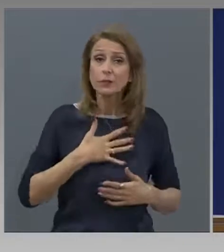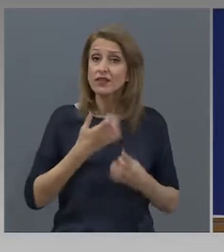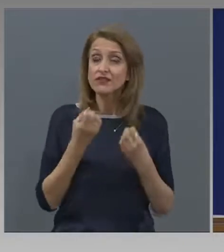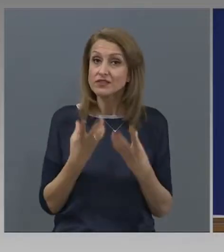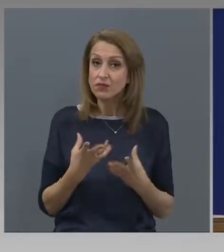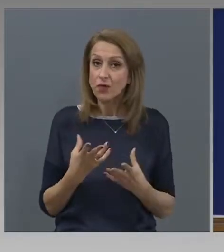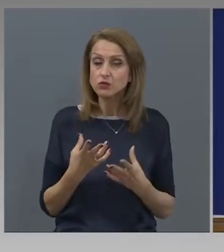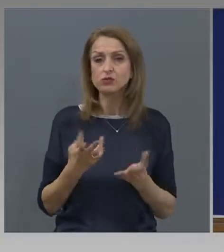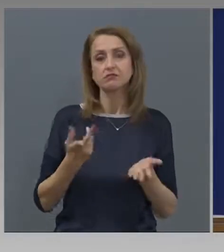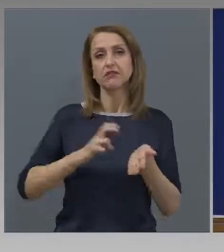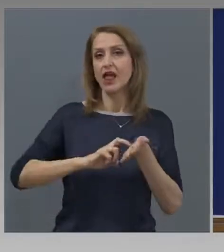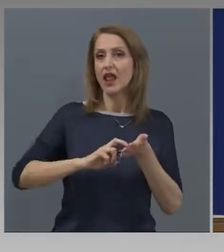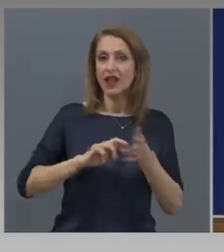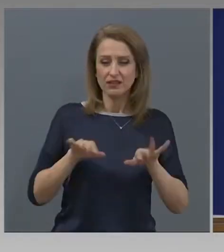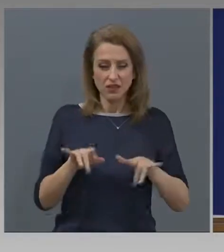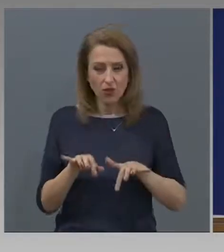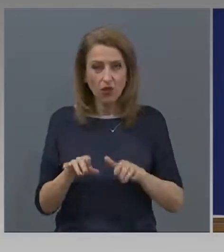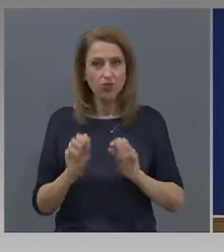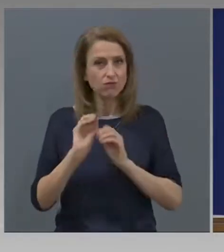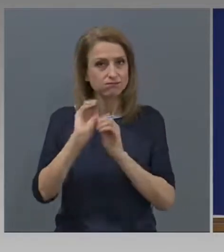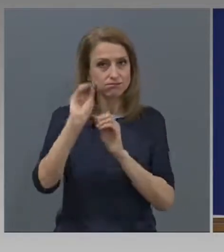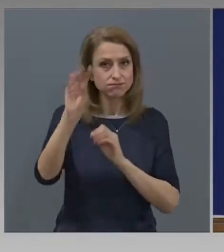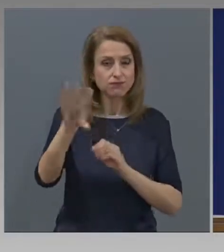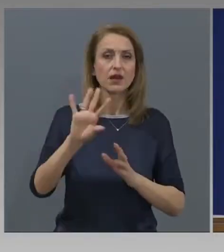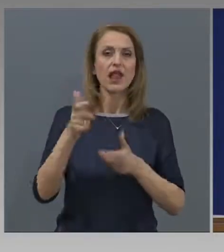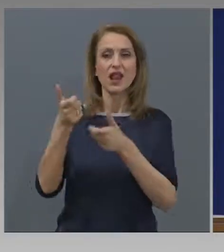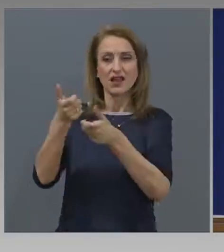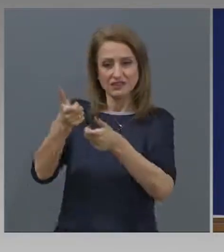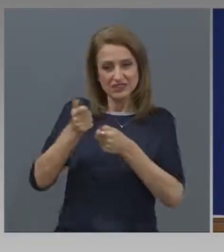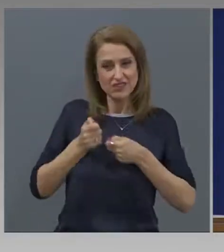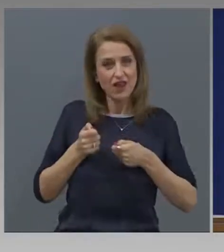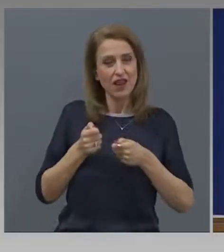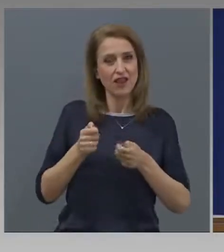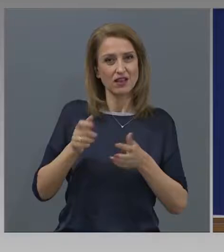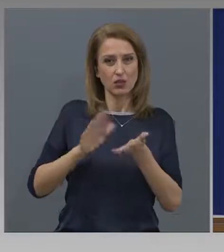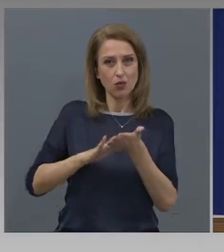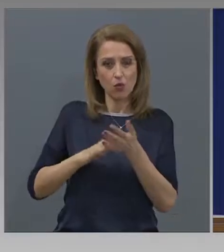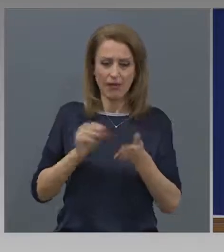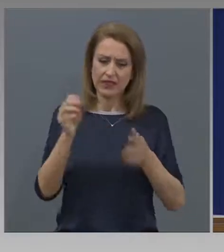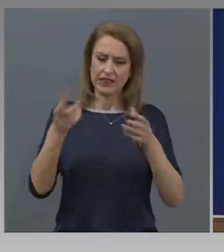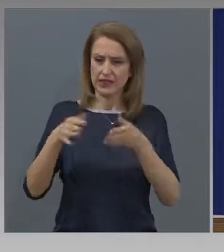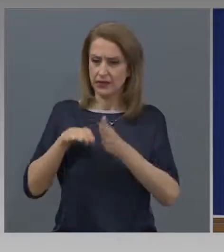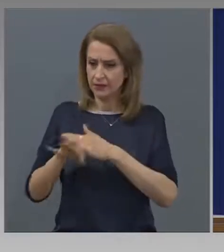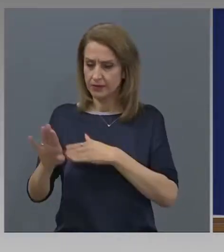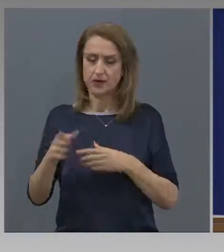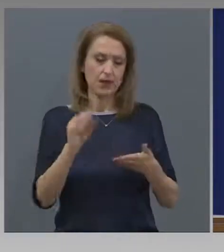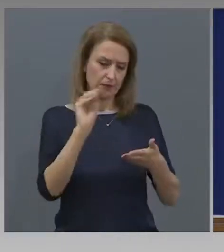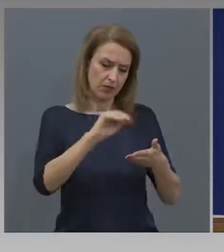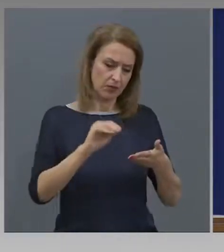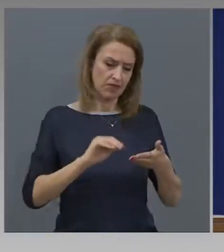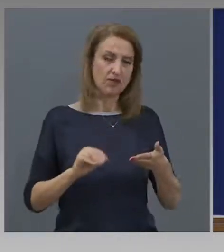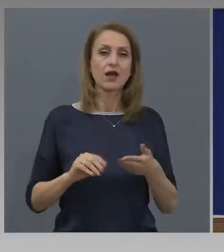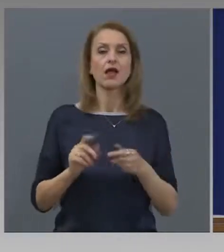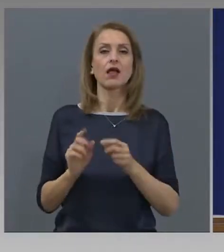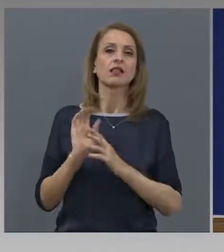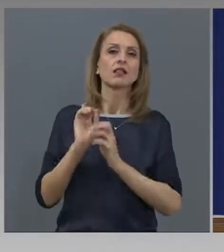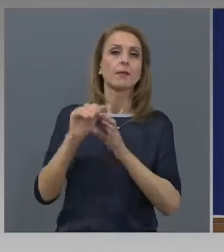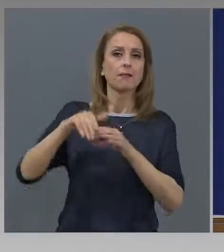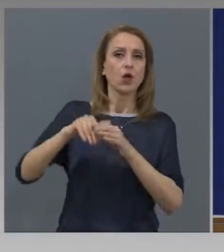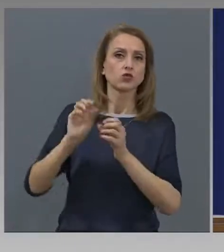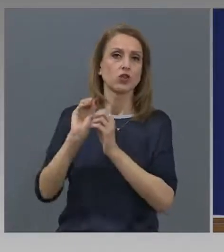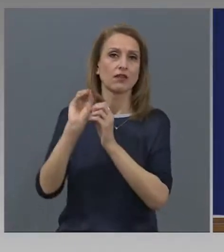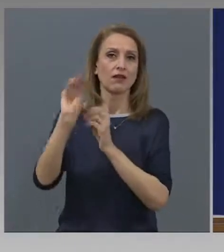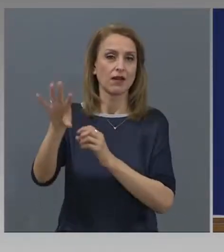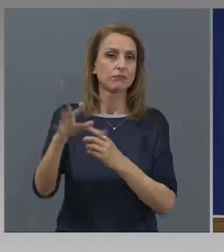дали електронно, дали да си свалят документите и да ги изпратят по пощата, просто да не идват на място. По отношение